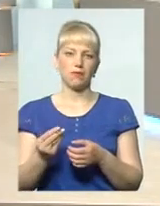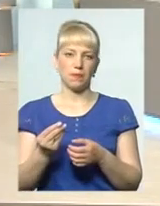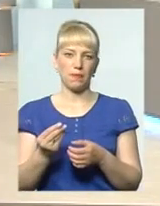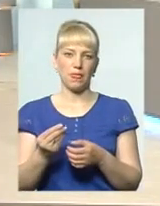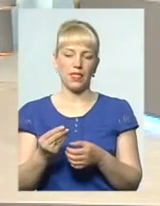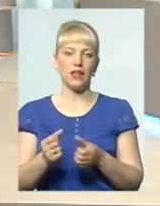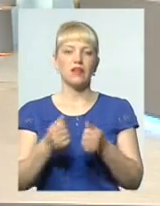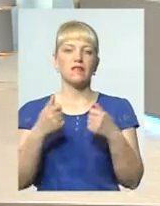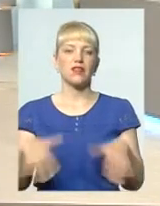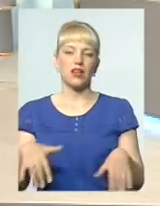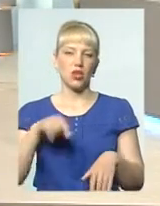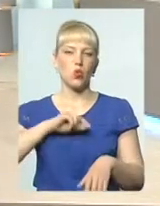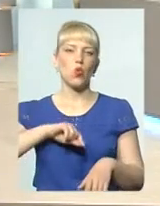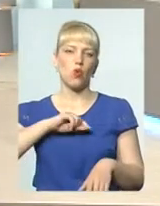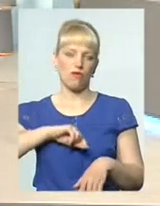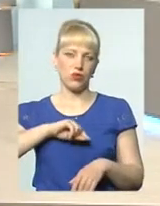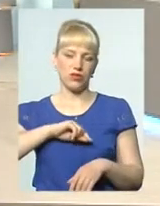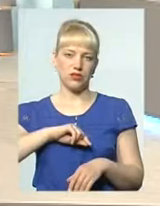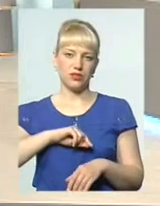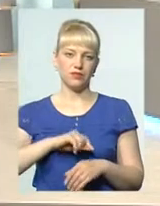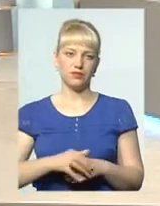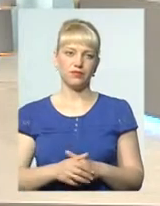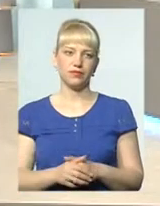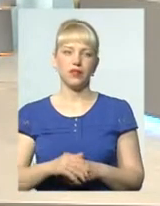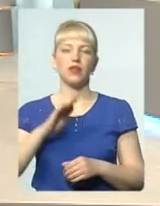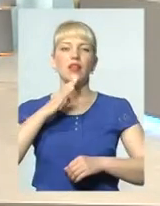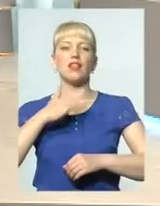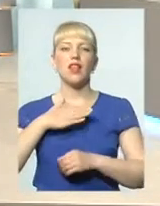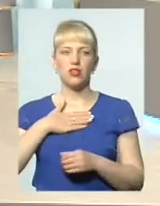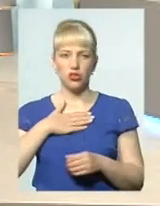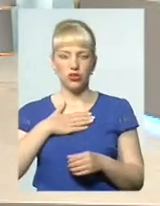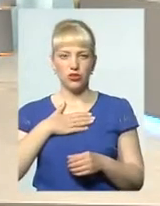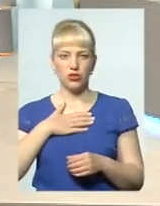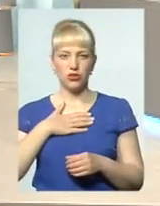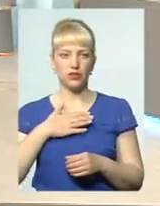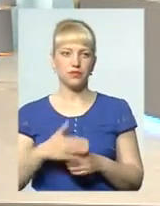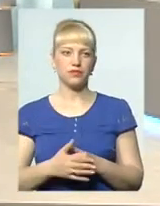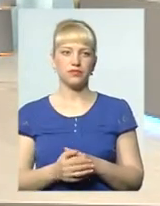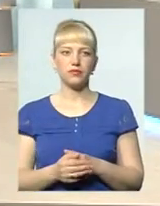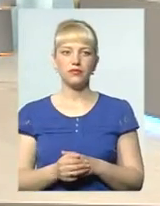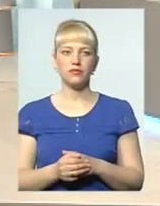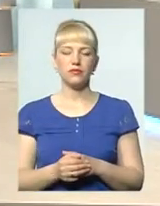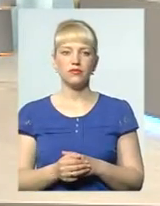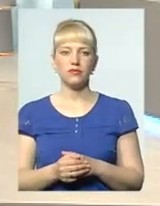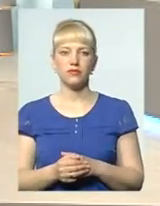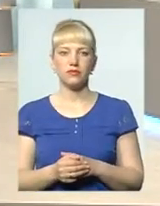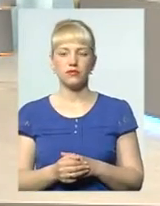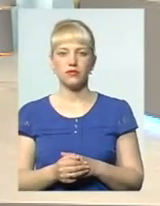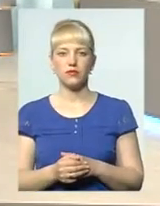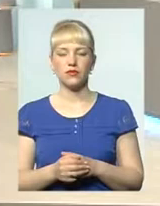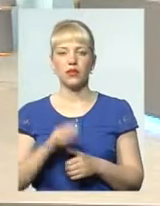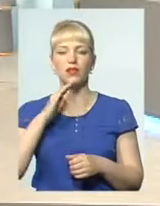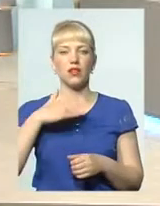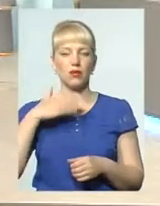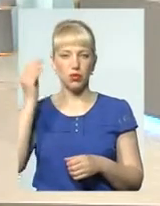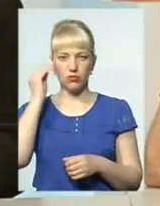так, втрата духовності нашими людьми? Дозвольте, буду паше я. На мою